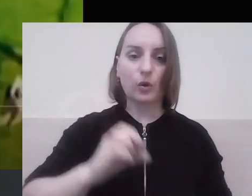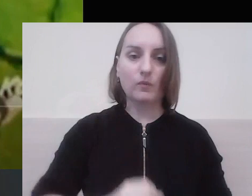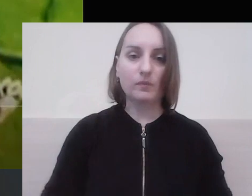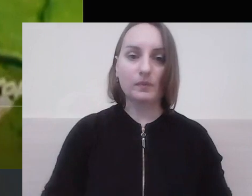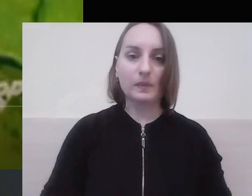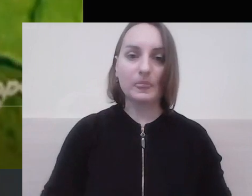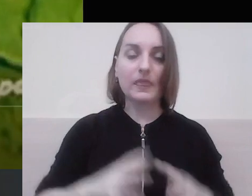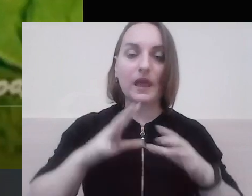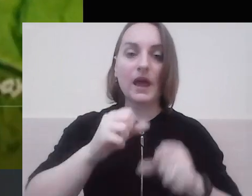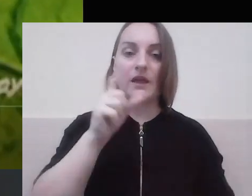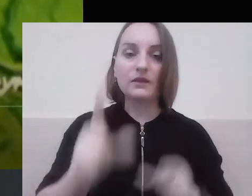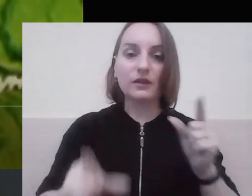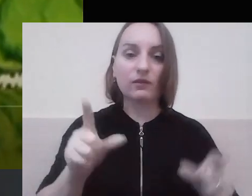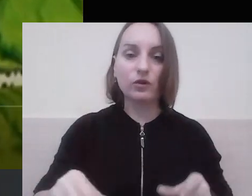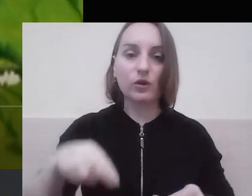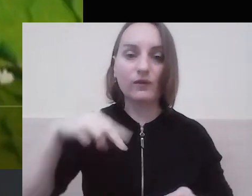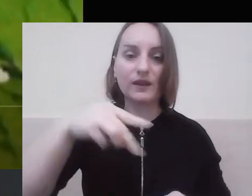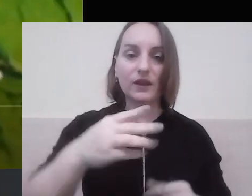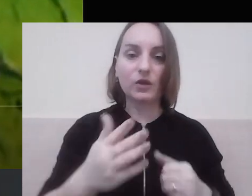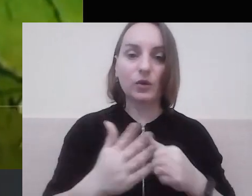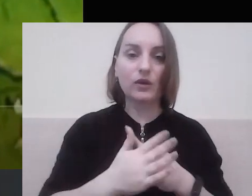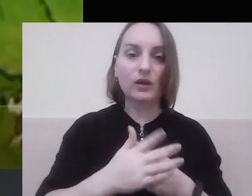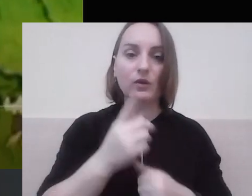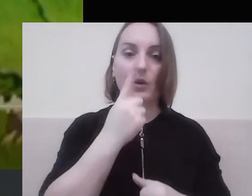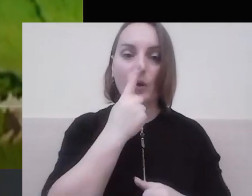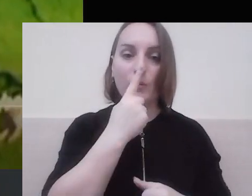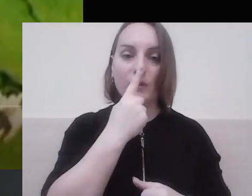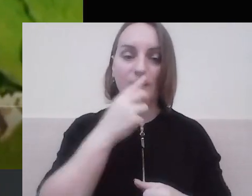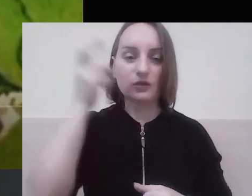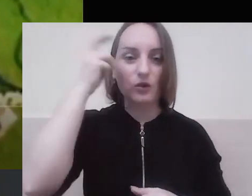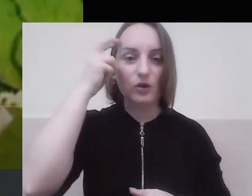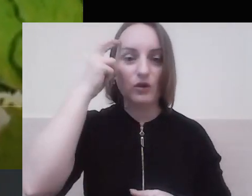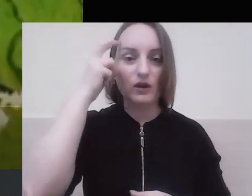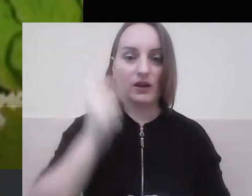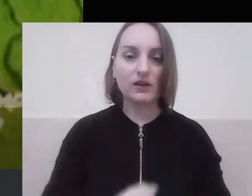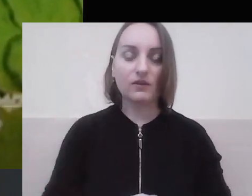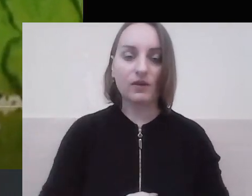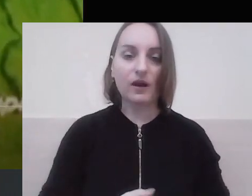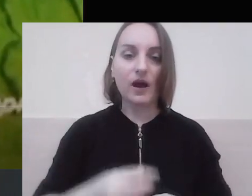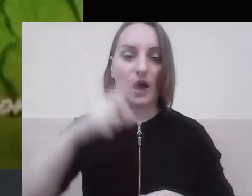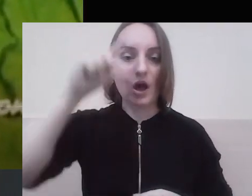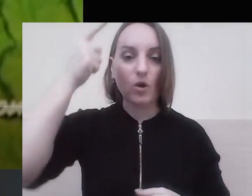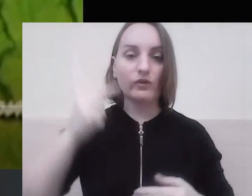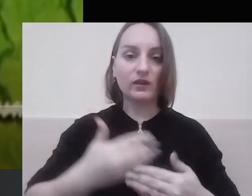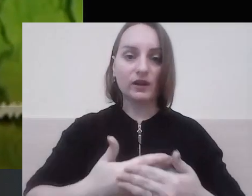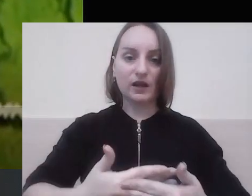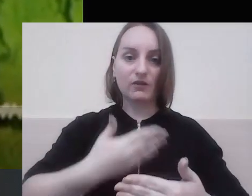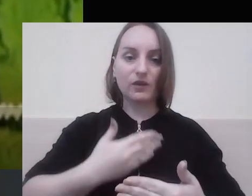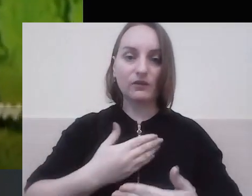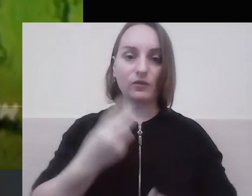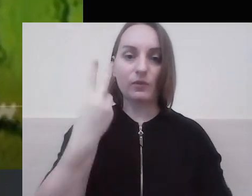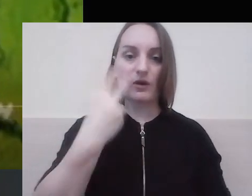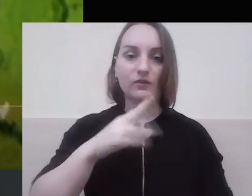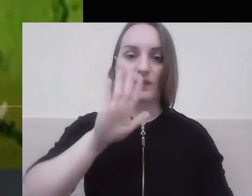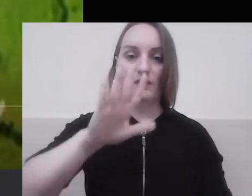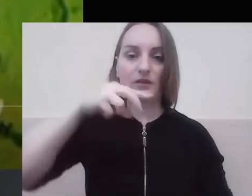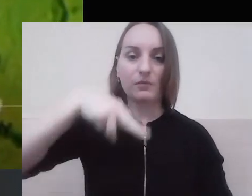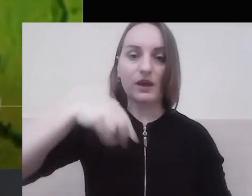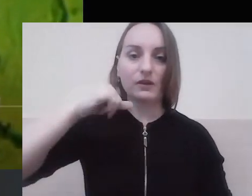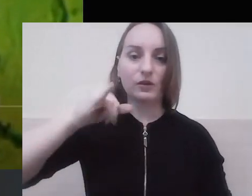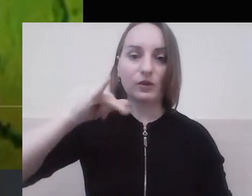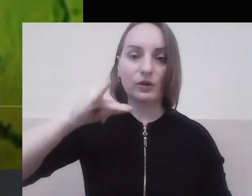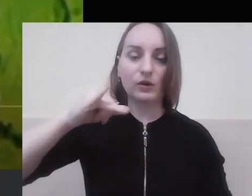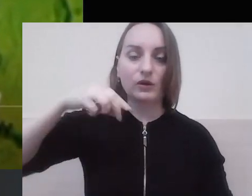завойовники в притул підійшли до Києва. Місцевий гарнізон відступив. 25 липня польсько-литовське військо